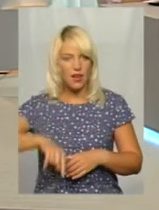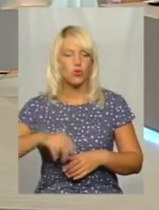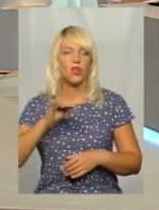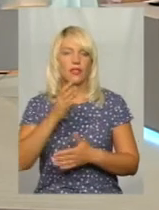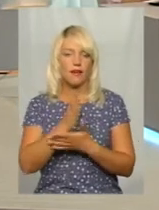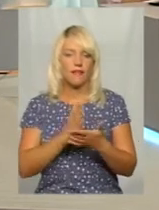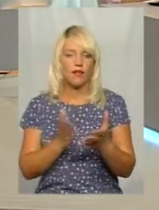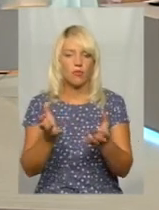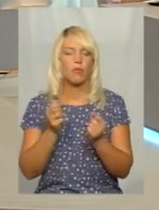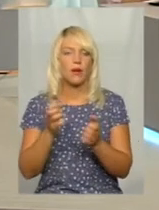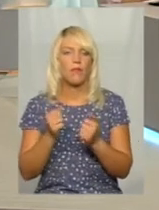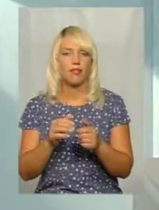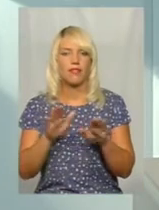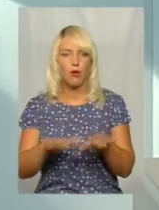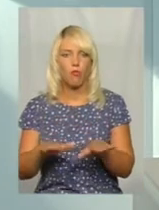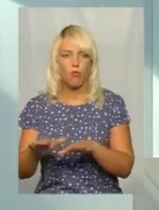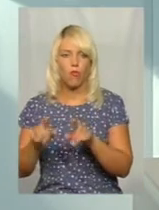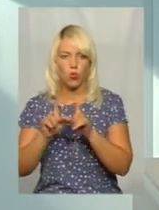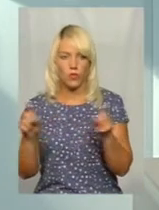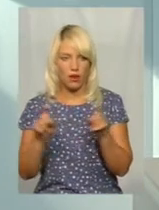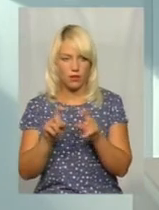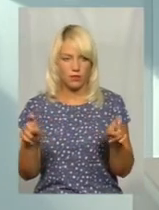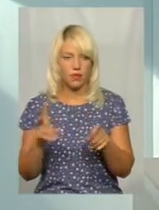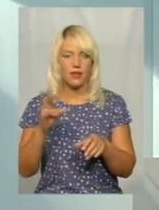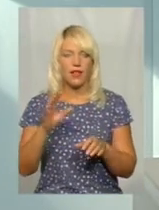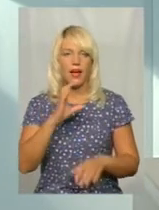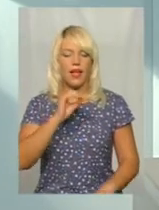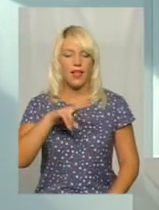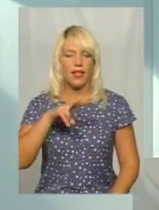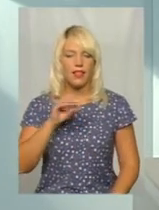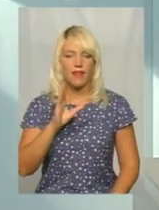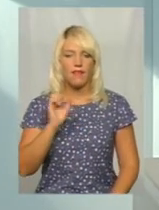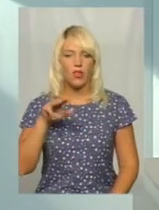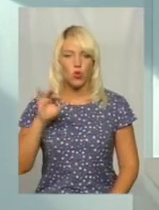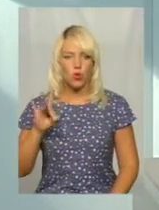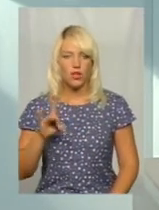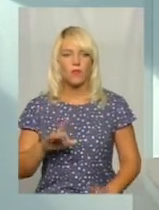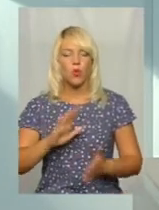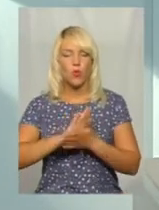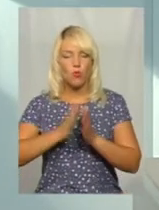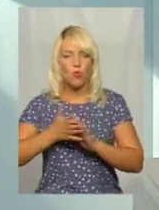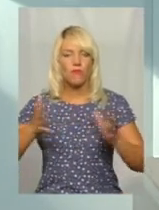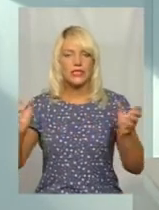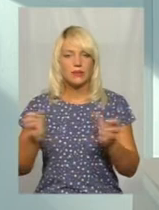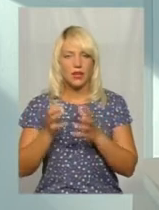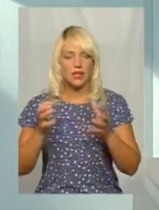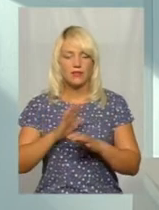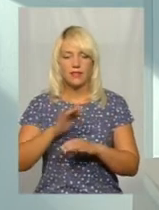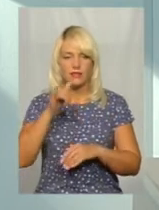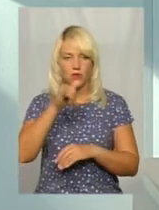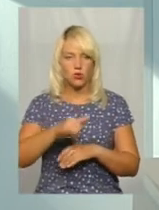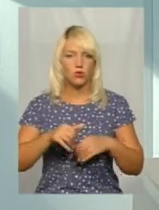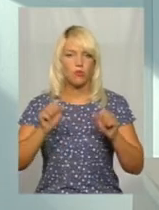хлібоприймальних пунктах, на елеваторах, умови зберігання не дають можливості